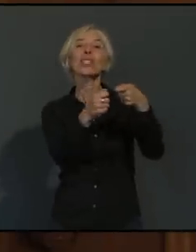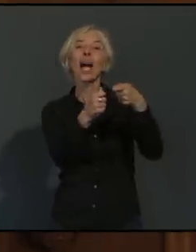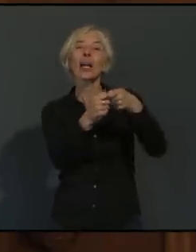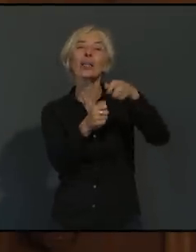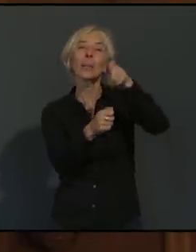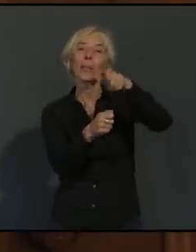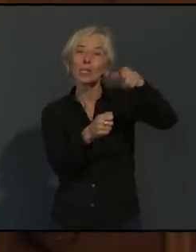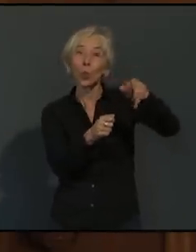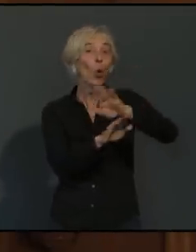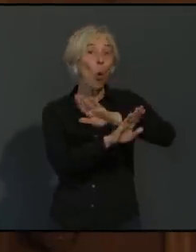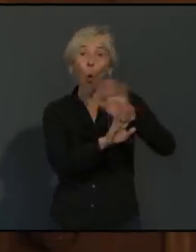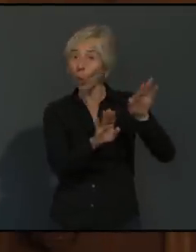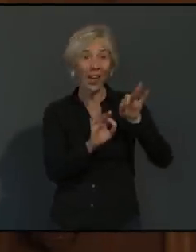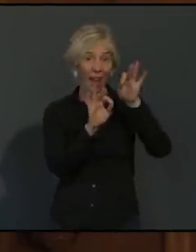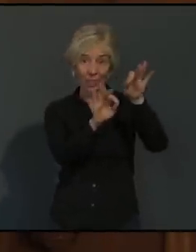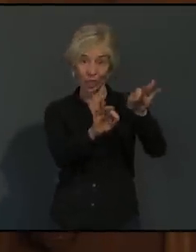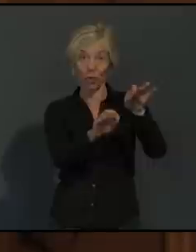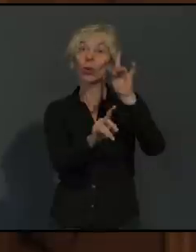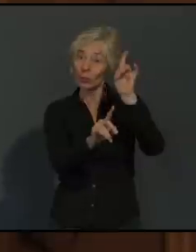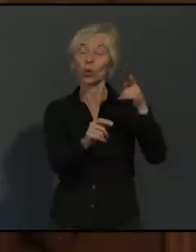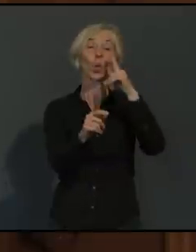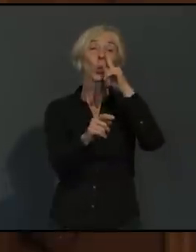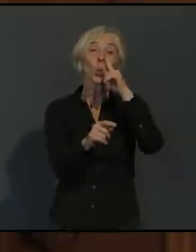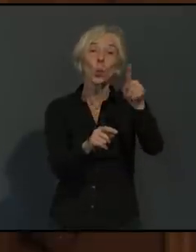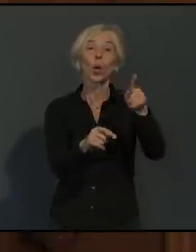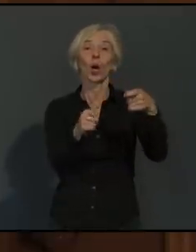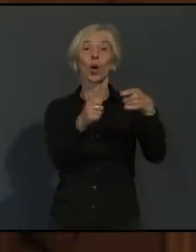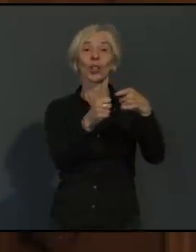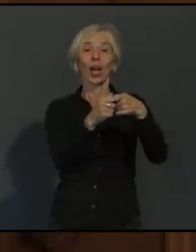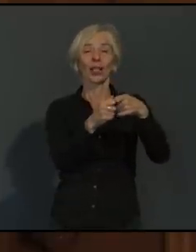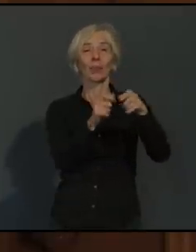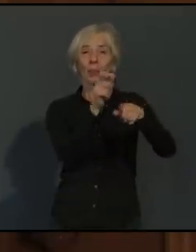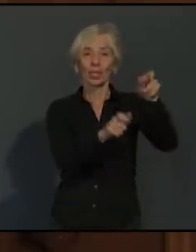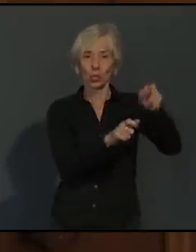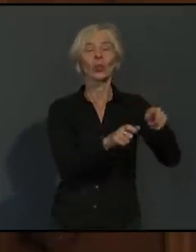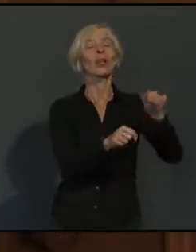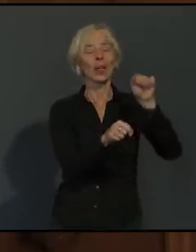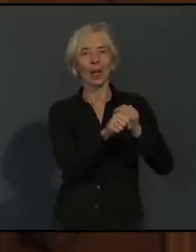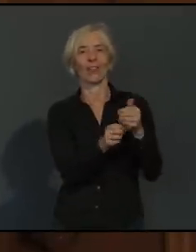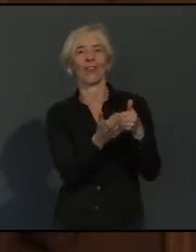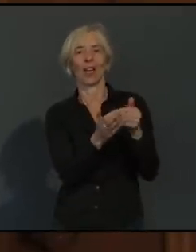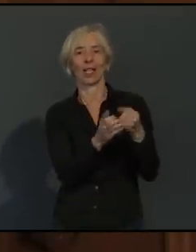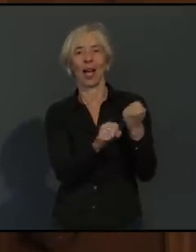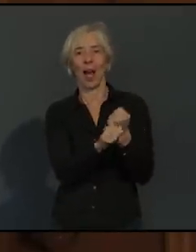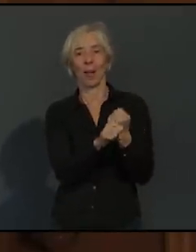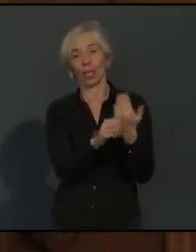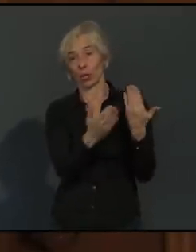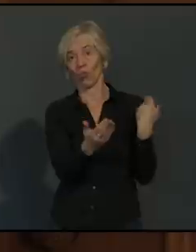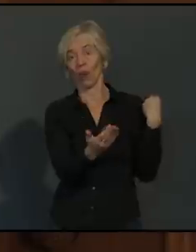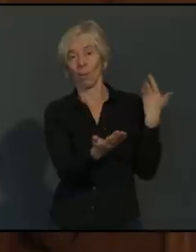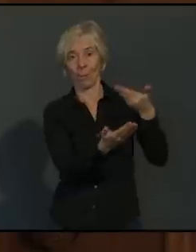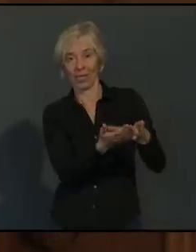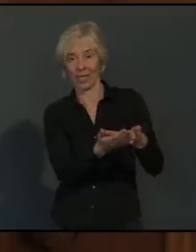Die haben keine siebentägige Wartefrist laut Robert-Koch-Institut und so setzen wir das natürlich auch um. Und Infizierte